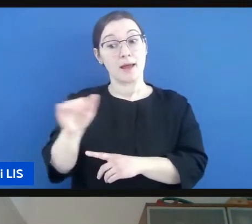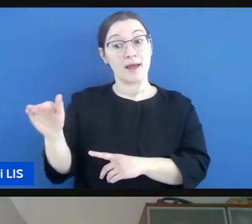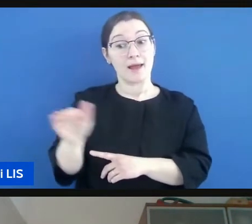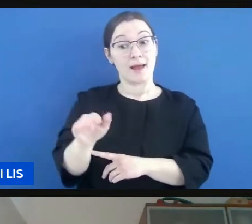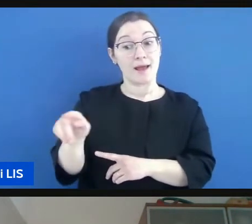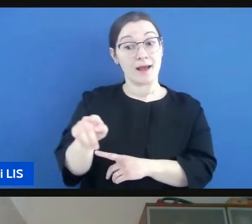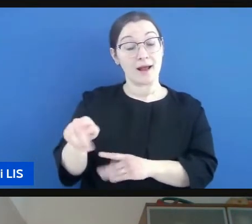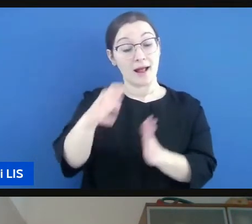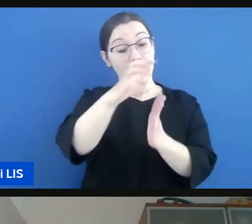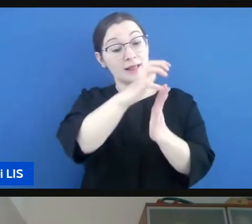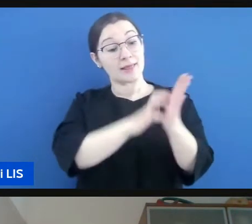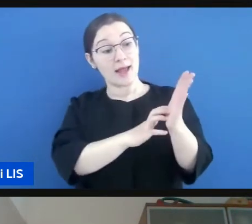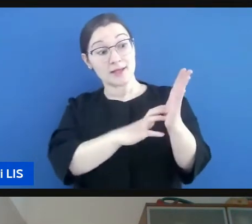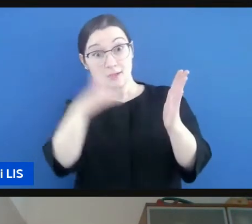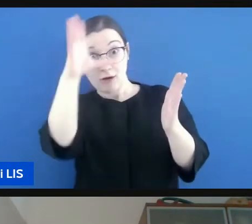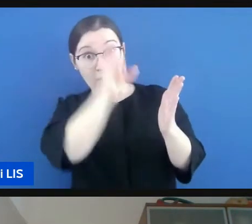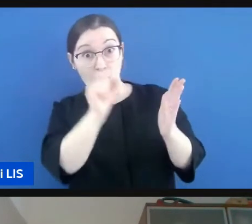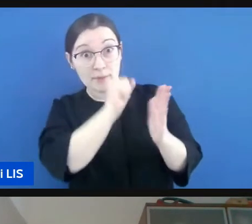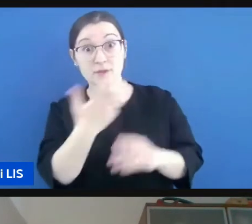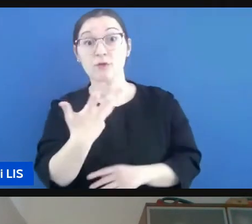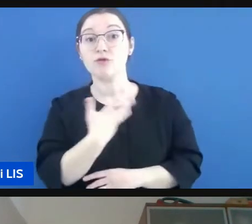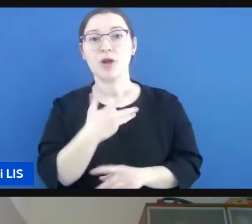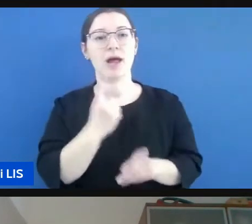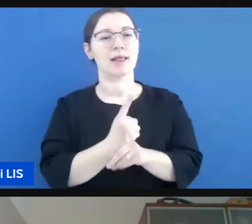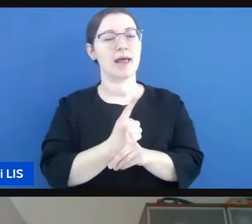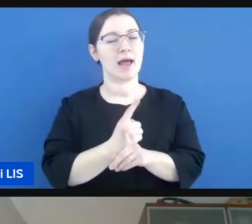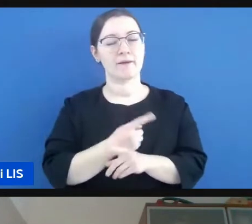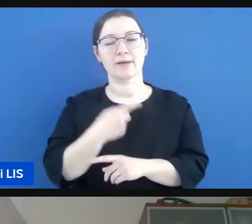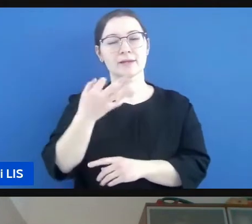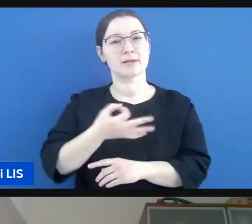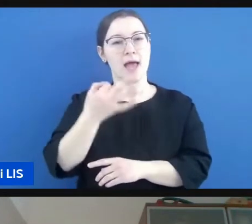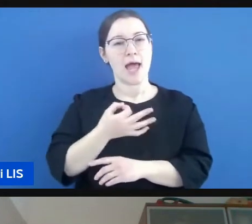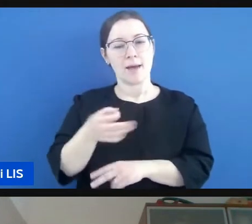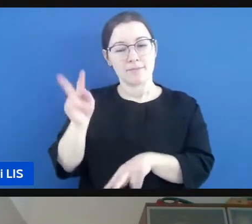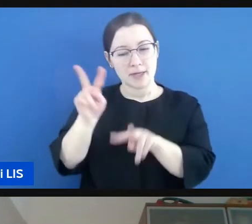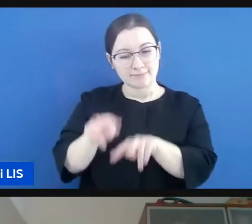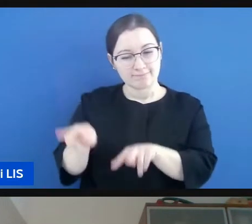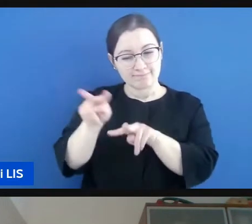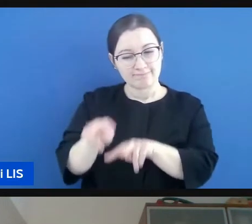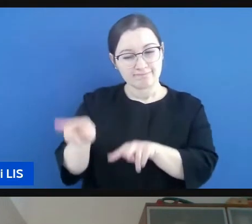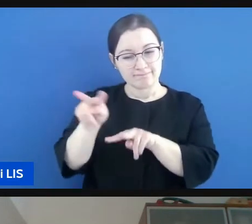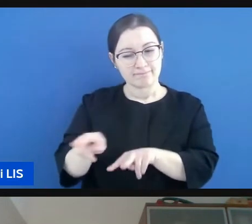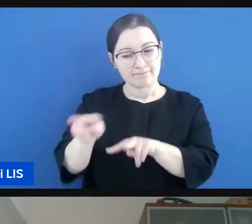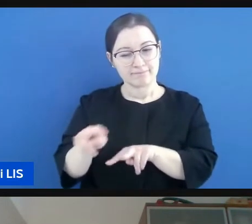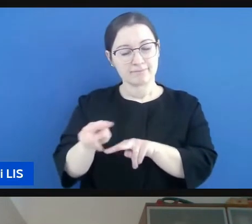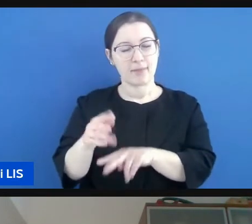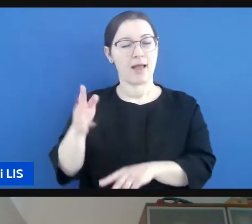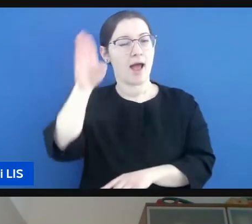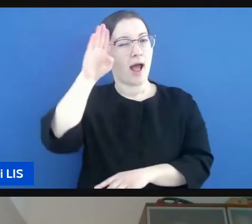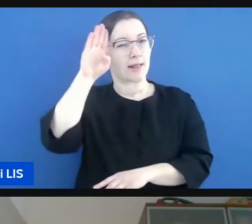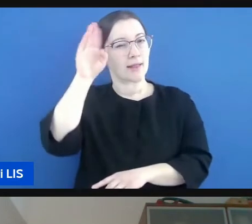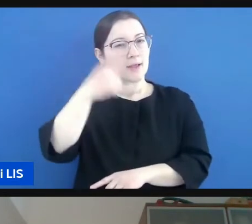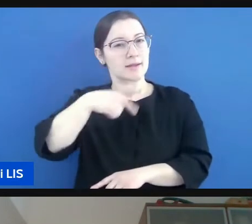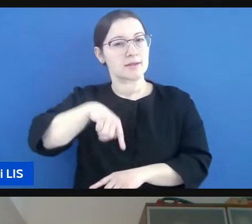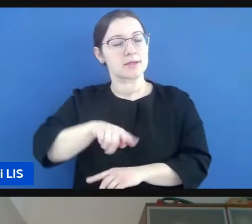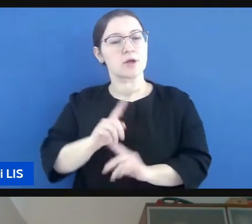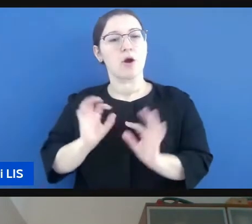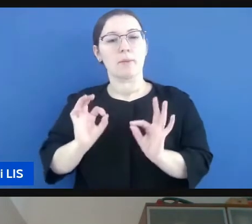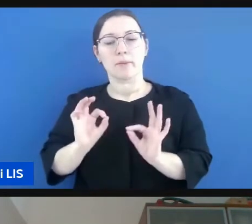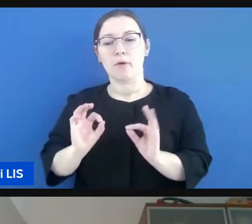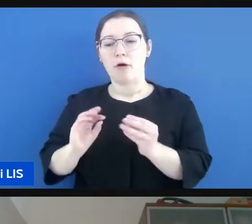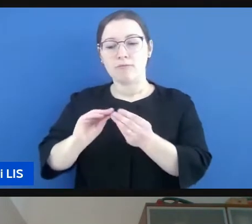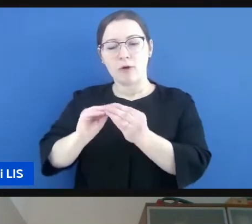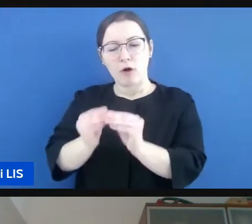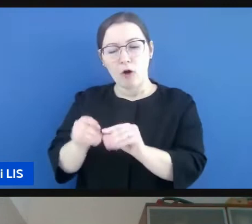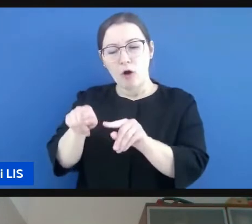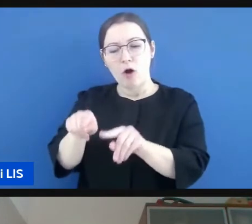testo da parte dell'alunno sordo quindi è importante prestare attenzione anche al modo in cui